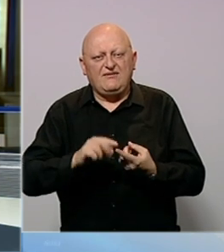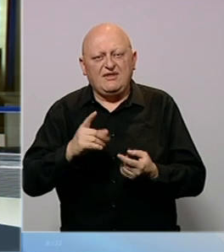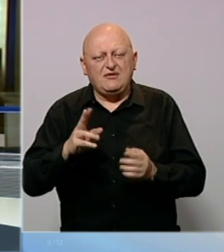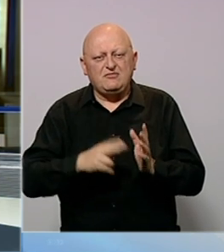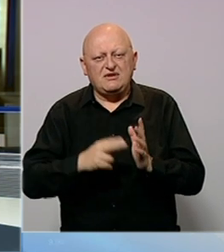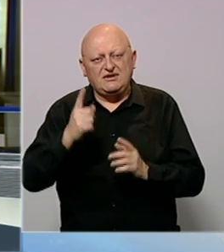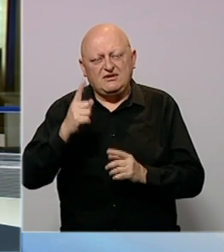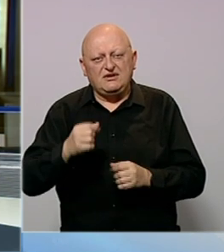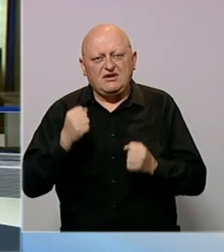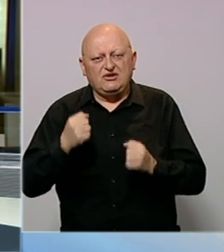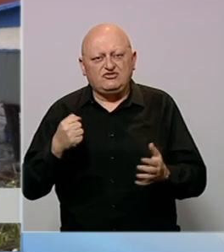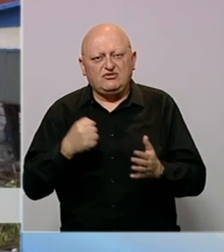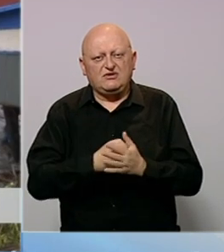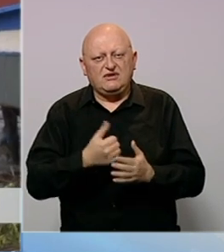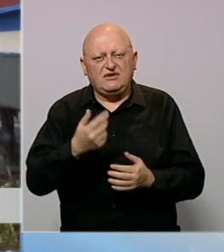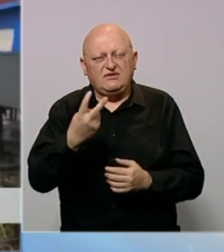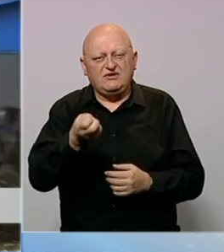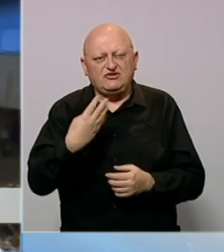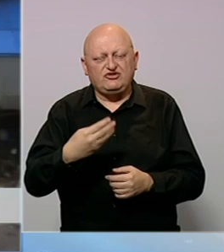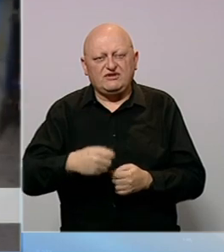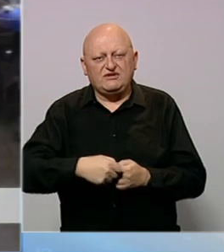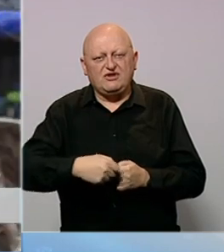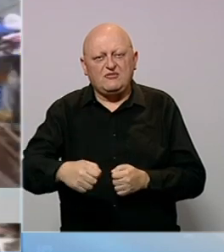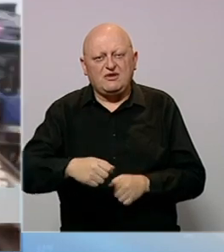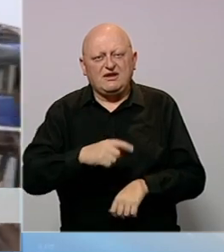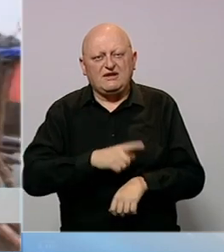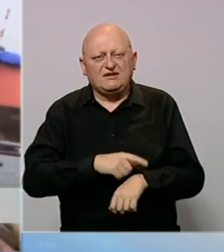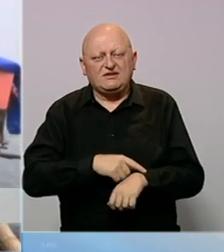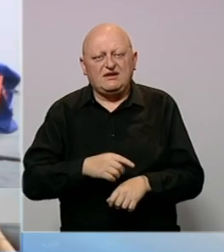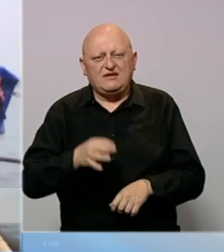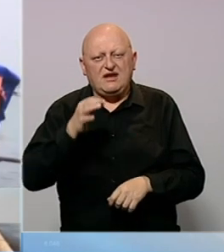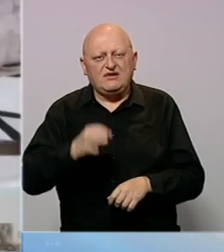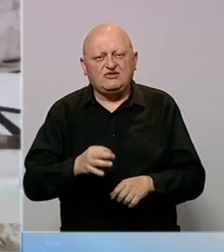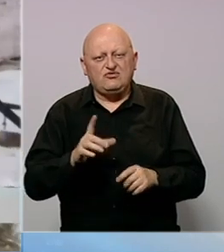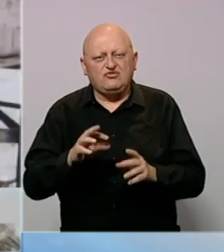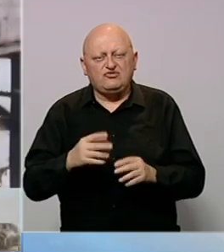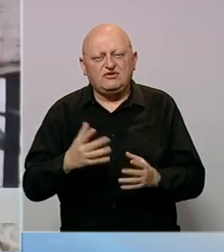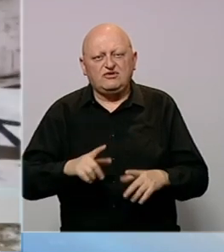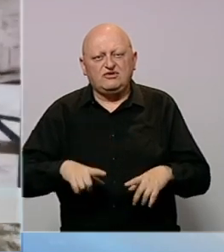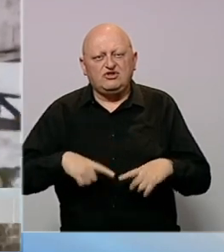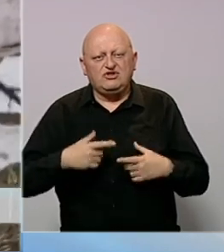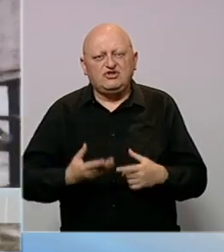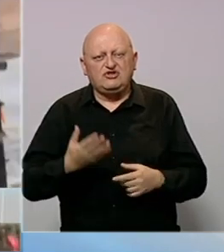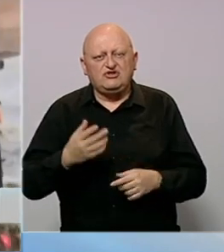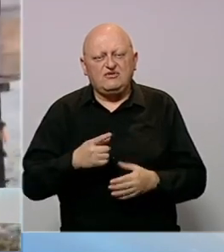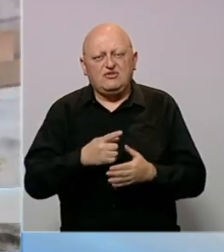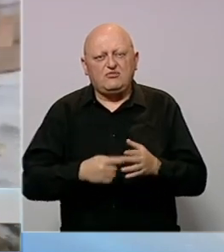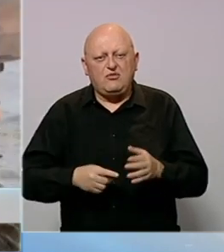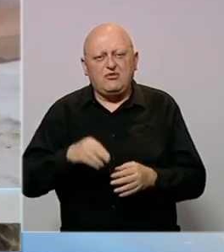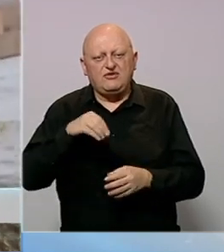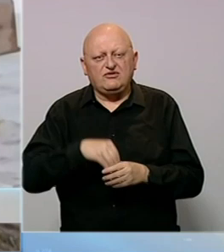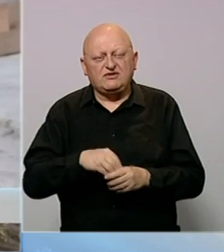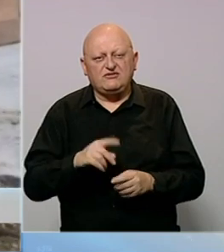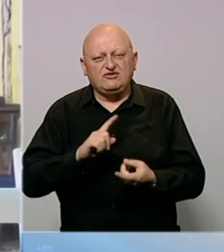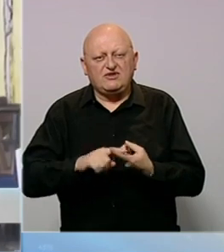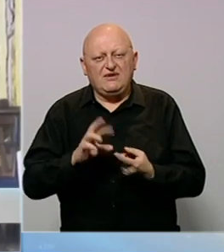Filipina. Jačina udara vjetra dostizala je 240 km na sat na ostravu Luzon gdje živi više od